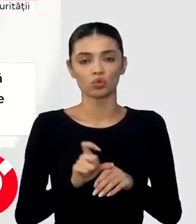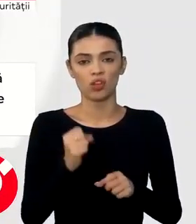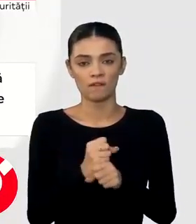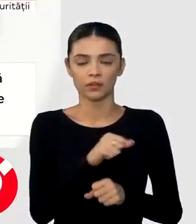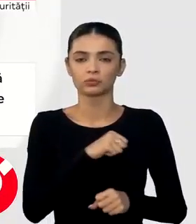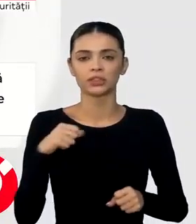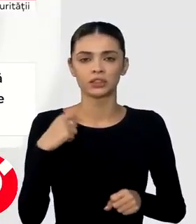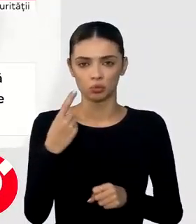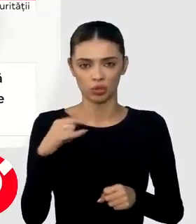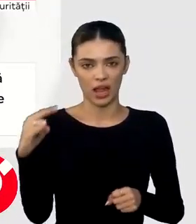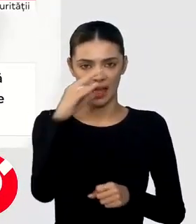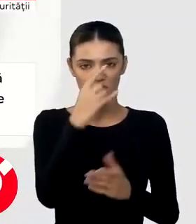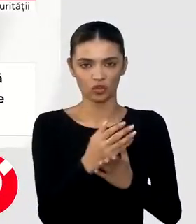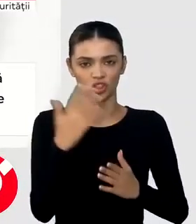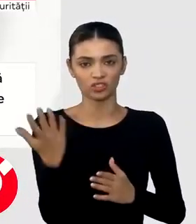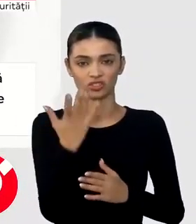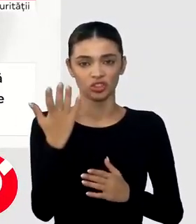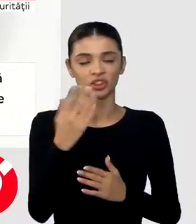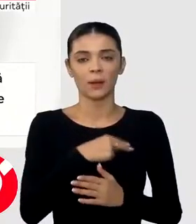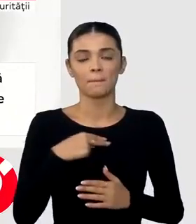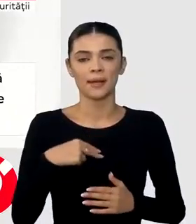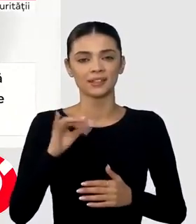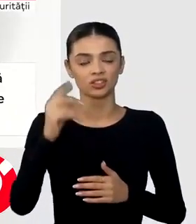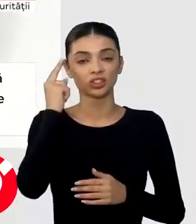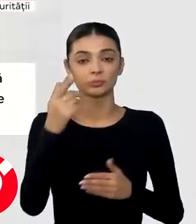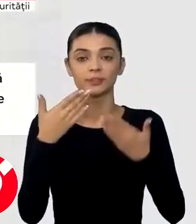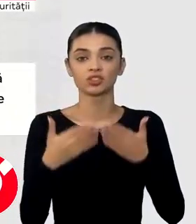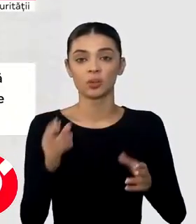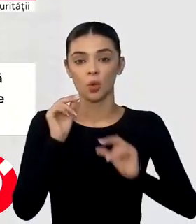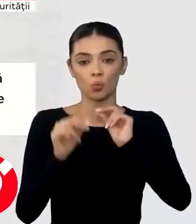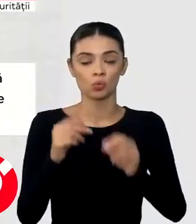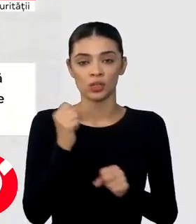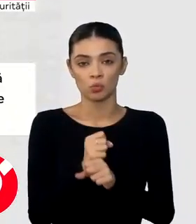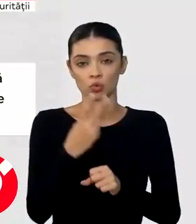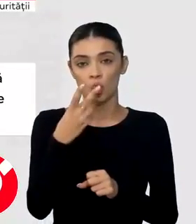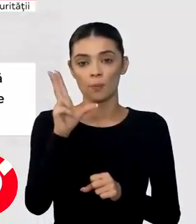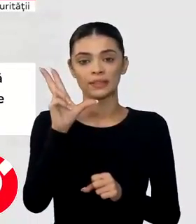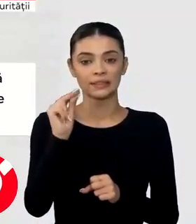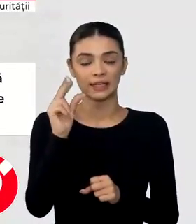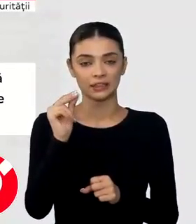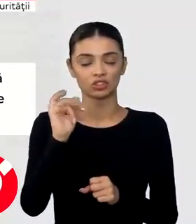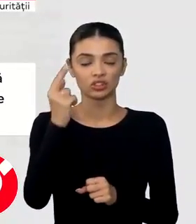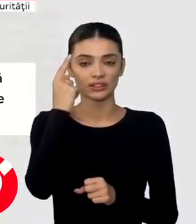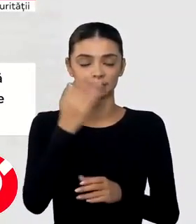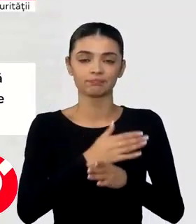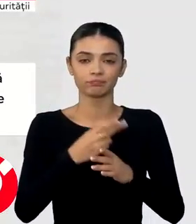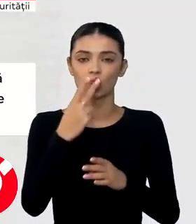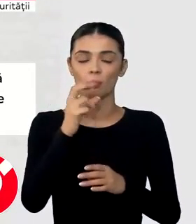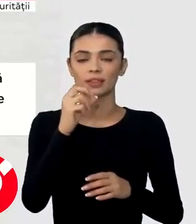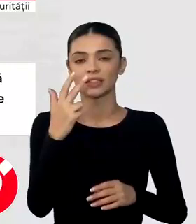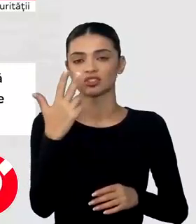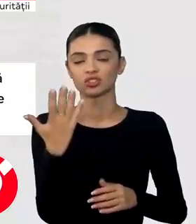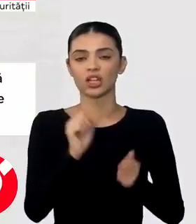din generația 5, a prezentat în martie, însă acesta va începe să intre dotarea din 2030 și probabil poate din 2030